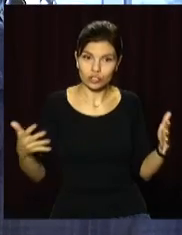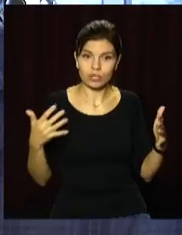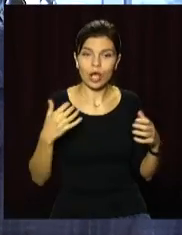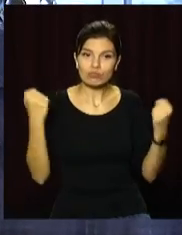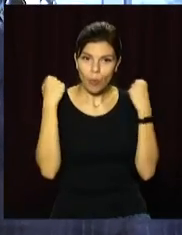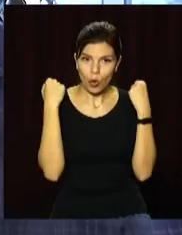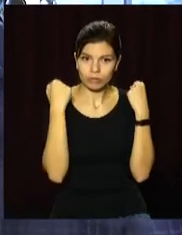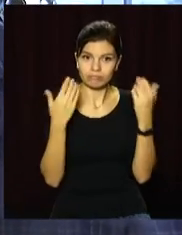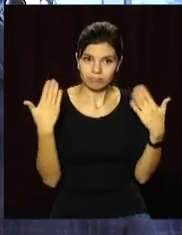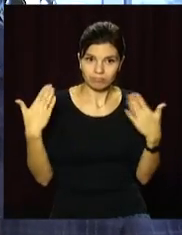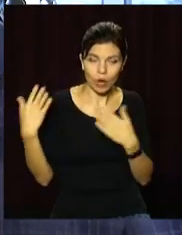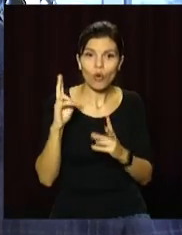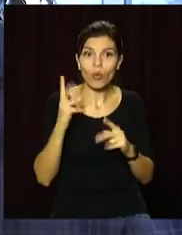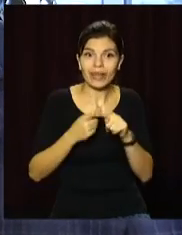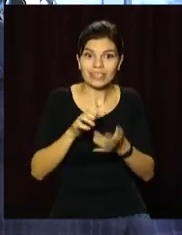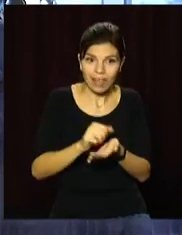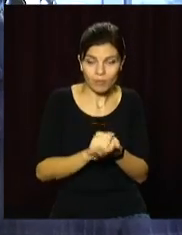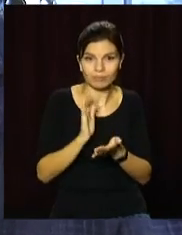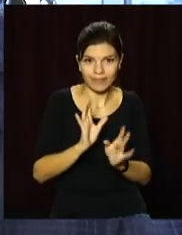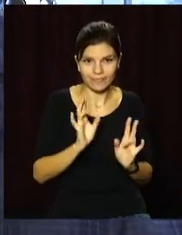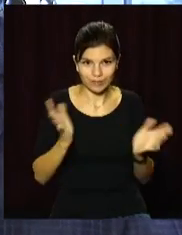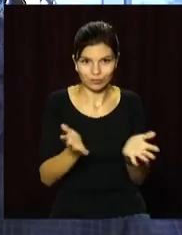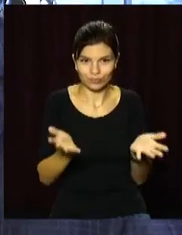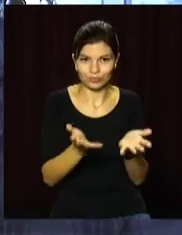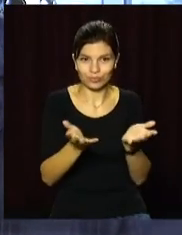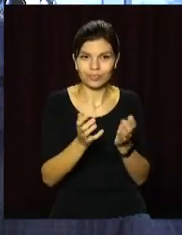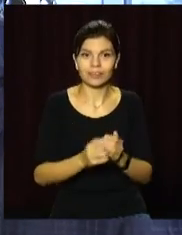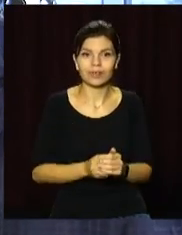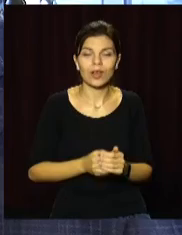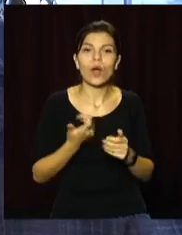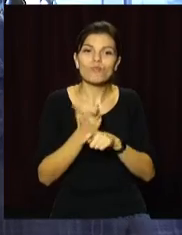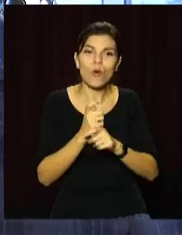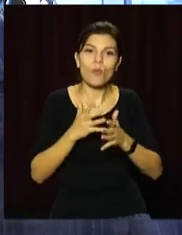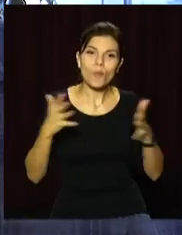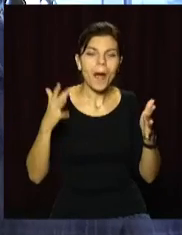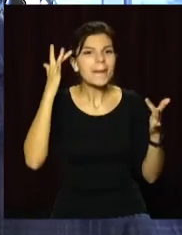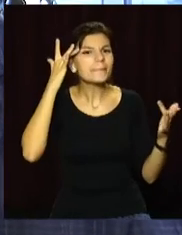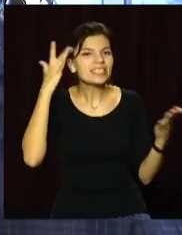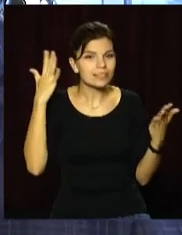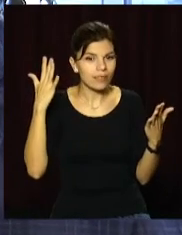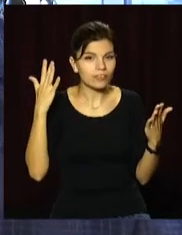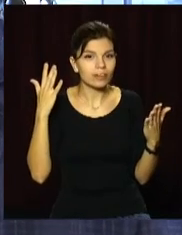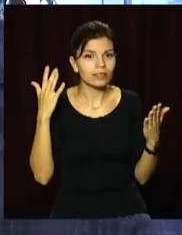спортсменів, які займаються цим видом спорту. Более широке представлення